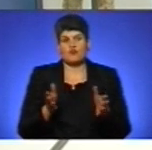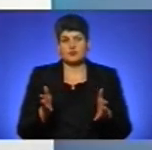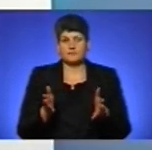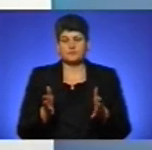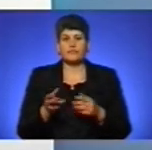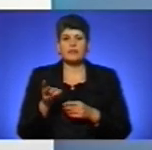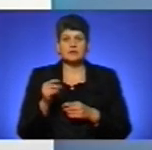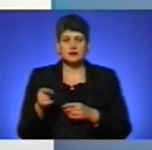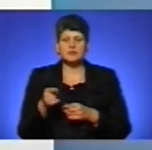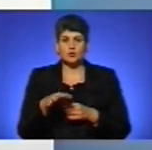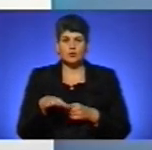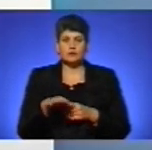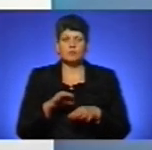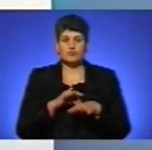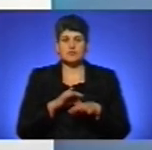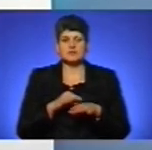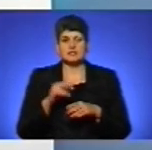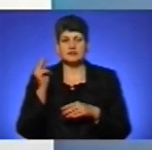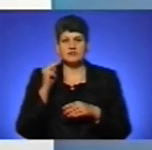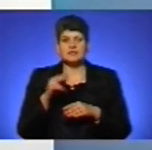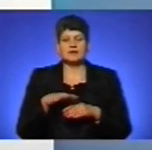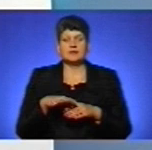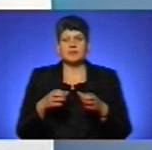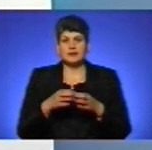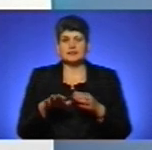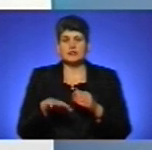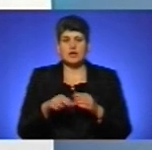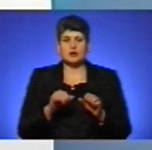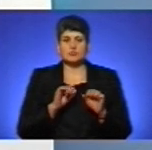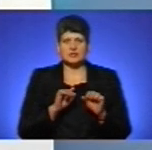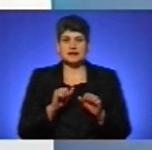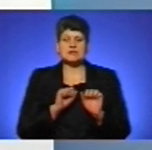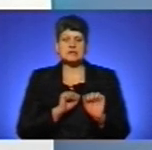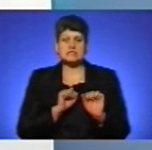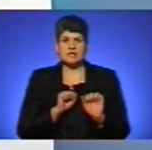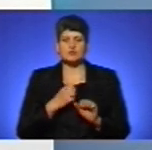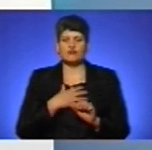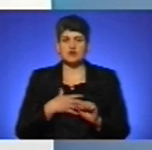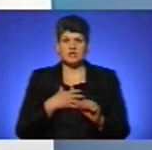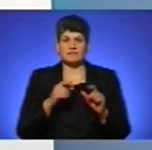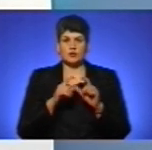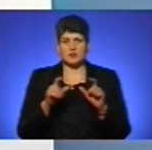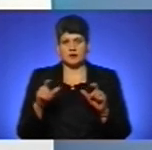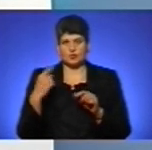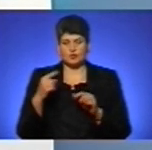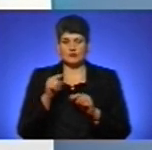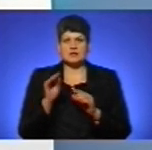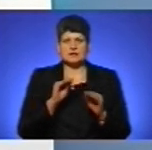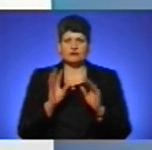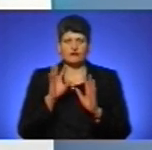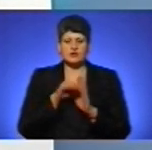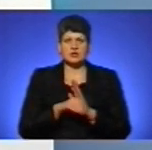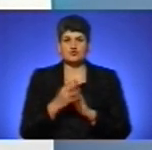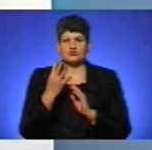Тернопільщині тривають навчання бригади територіальної оборони для захисту стратегічно важливих об'єктів області. До її складу увійшли 4